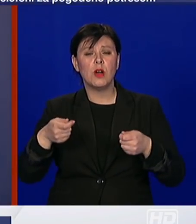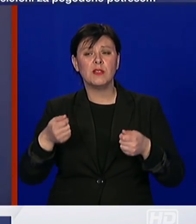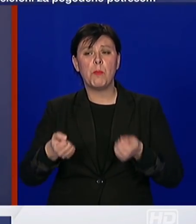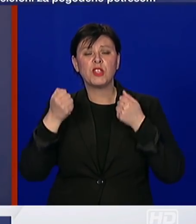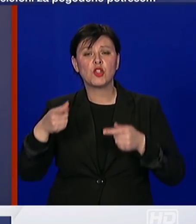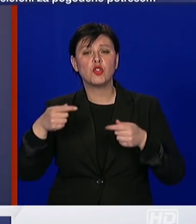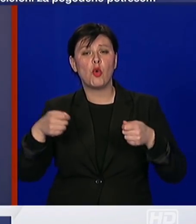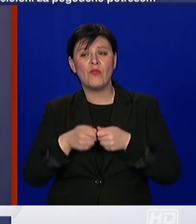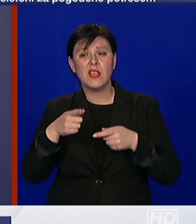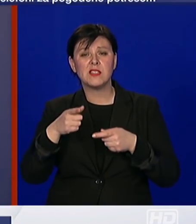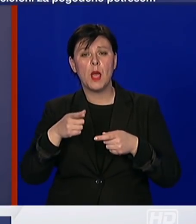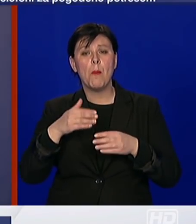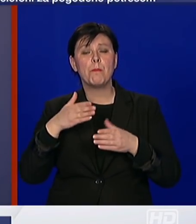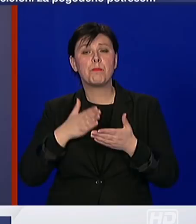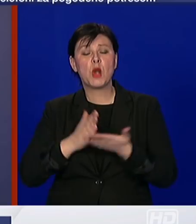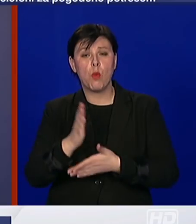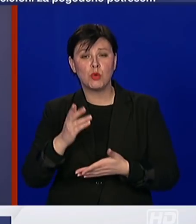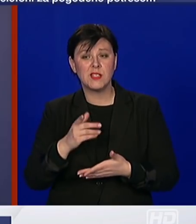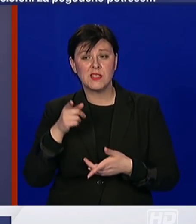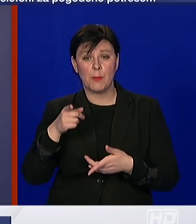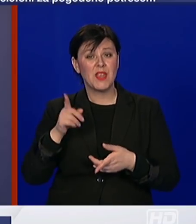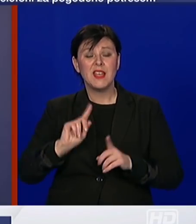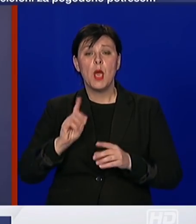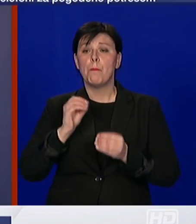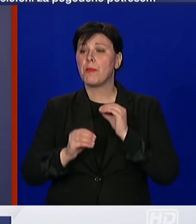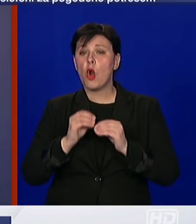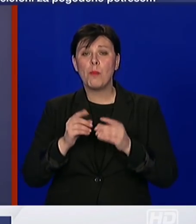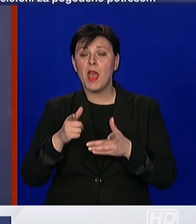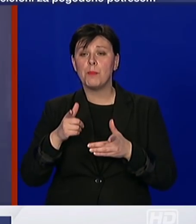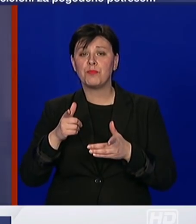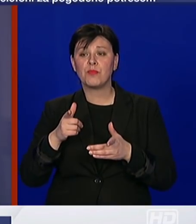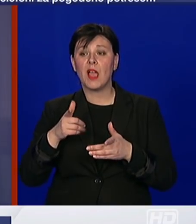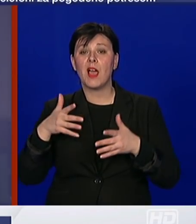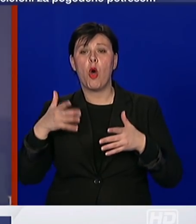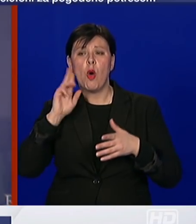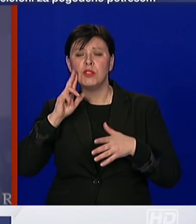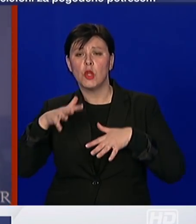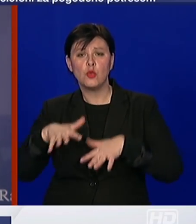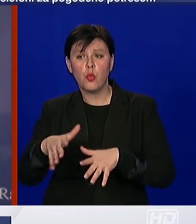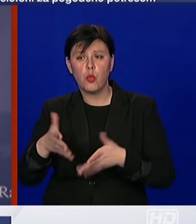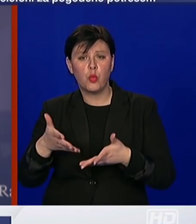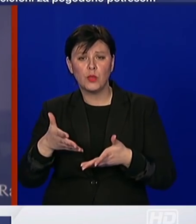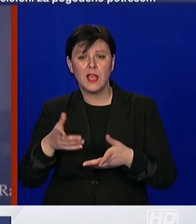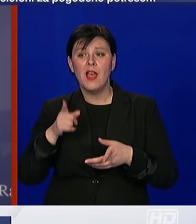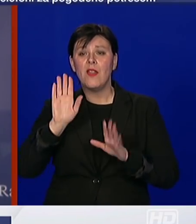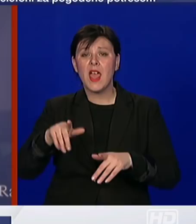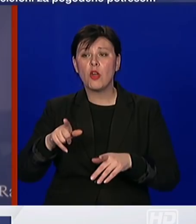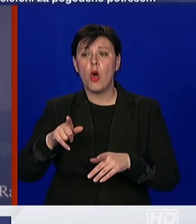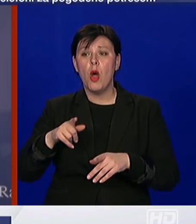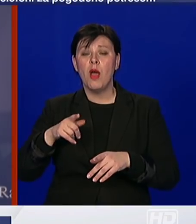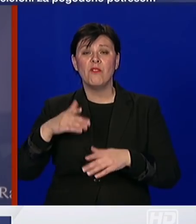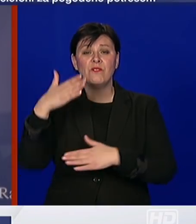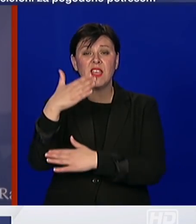koliko smo mi dobili informacije, nisu problemi s građanima, običnim već s poslodavcima, odnosno s firmama preko tih tokena, pa evo